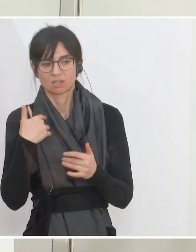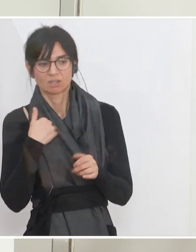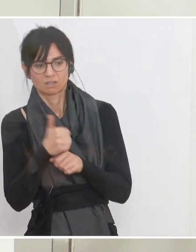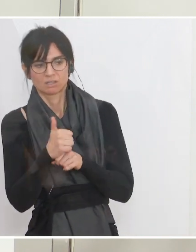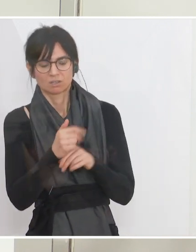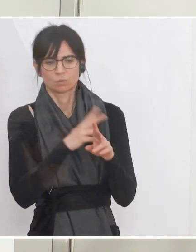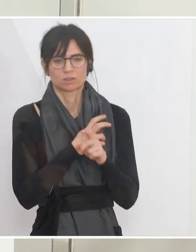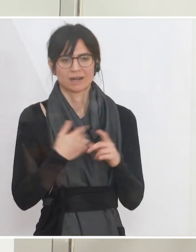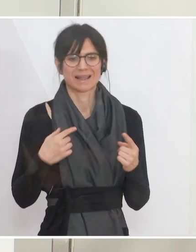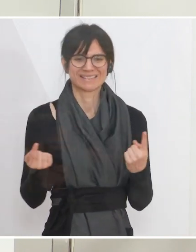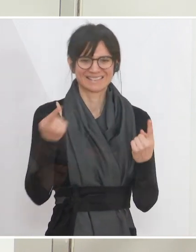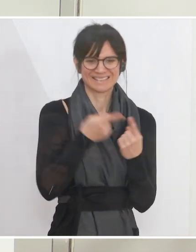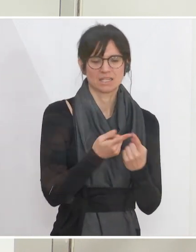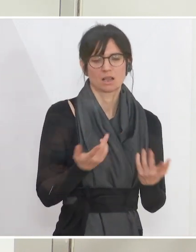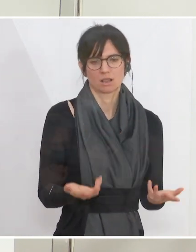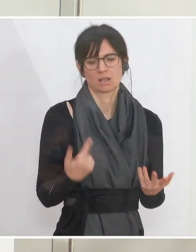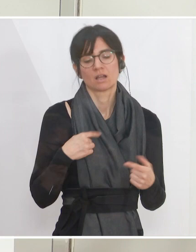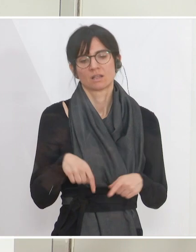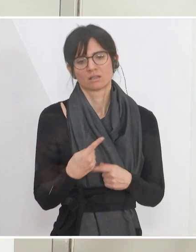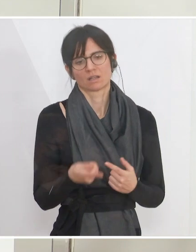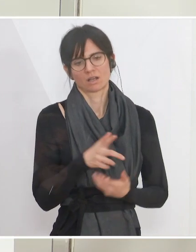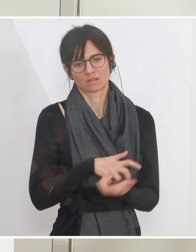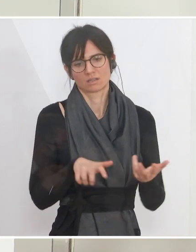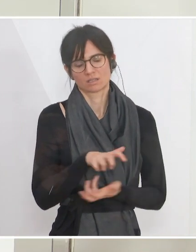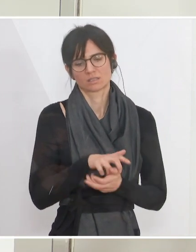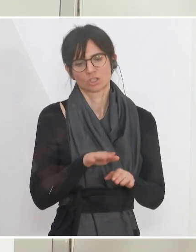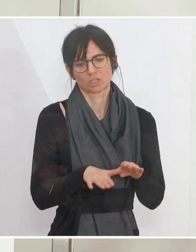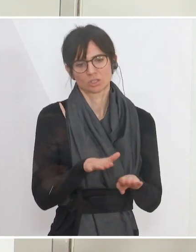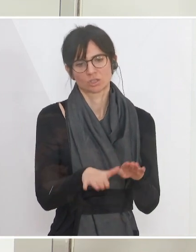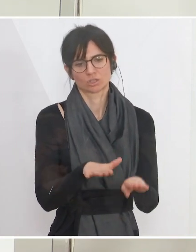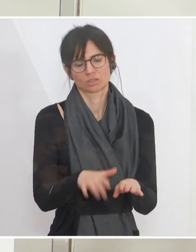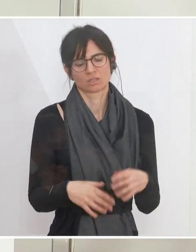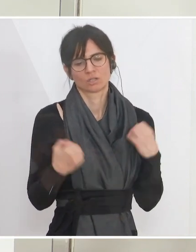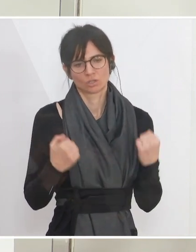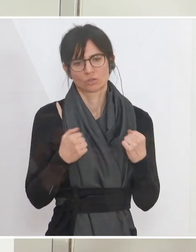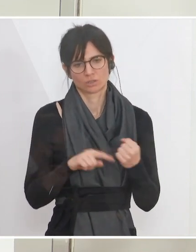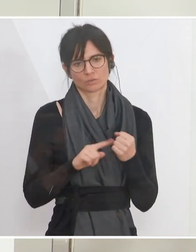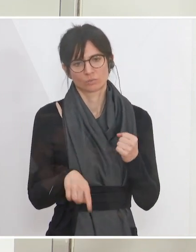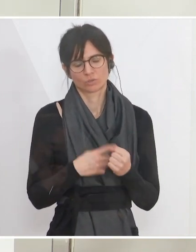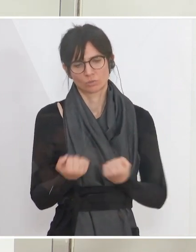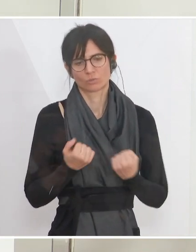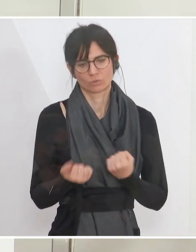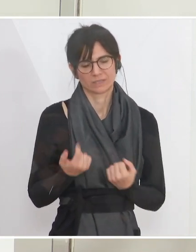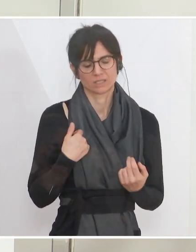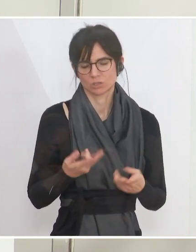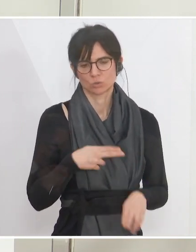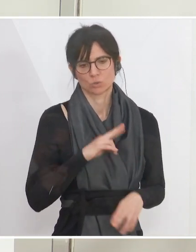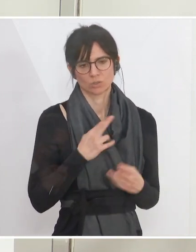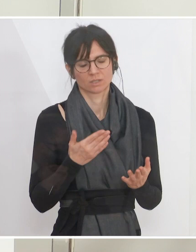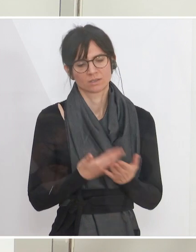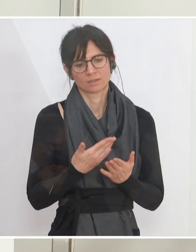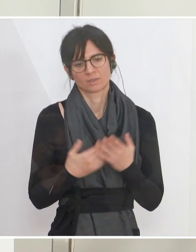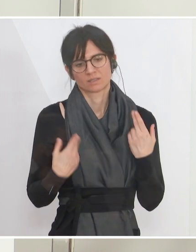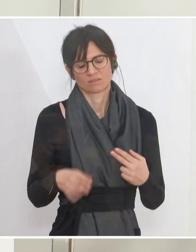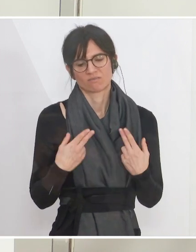muss auch das Ziel gelten, dass wir nach der Krise Schritt für Schritt zu einer soliden Budgetpolitik zurückkommen, um auch weiterhin